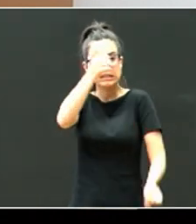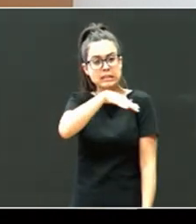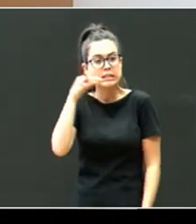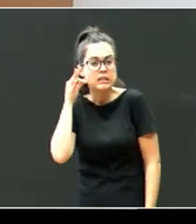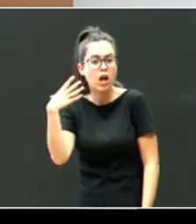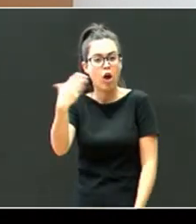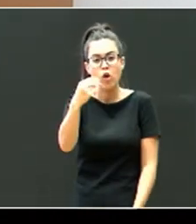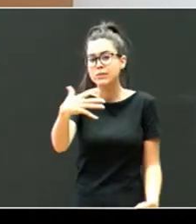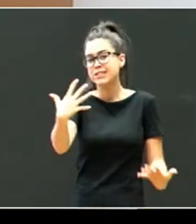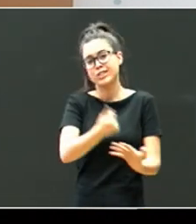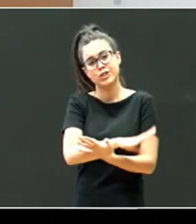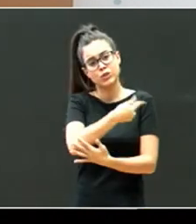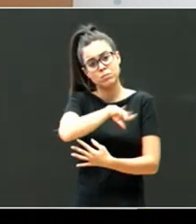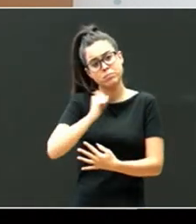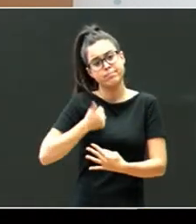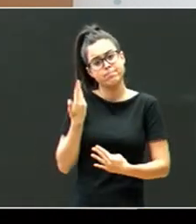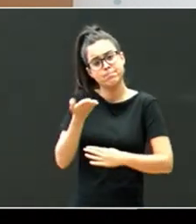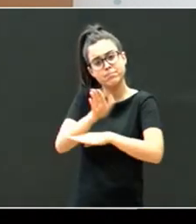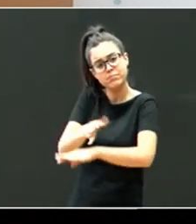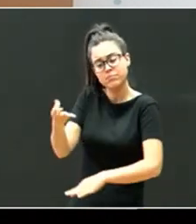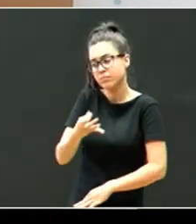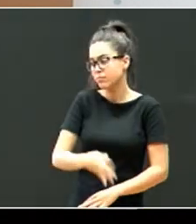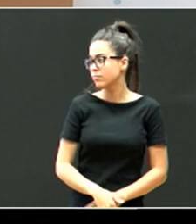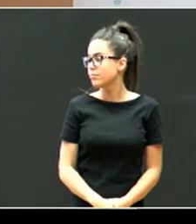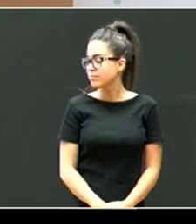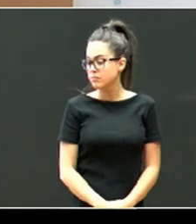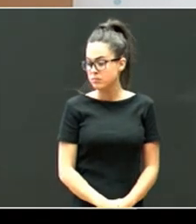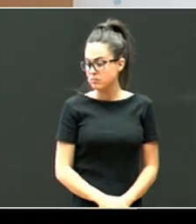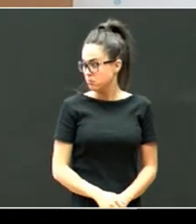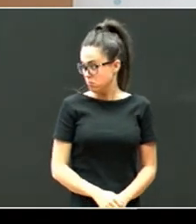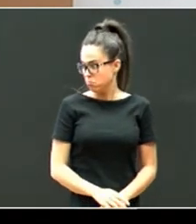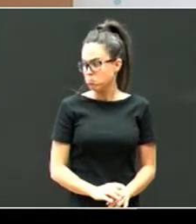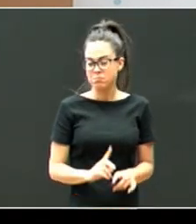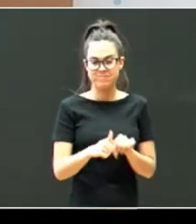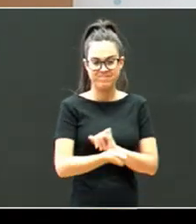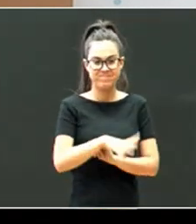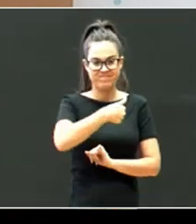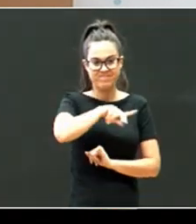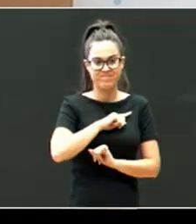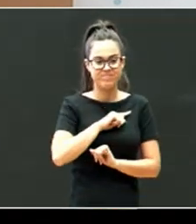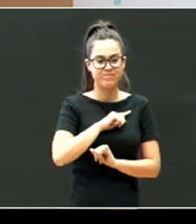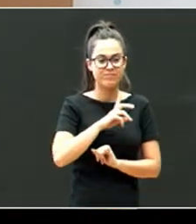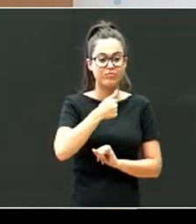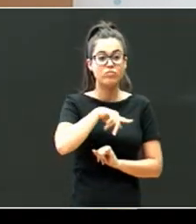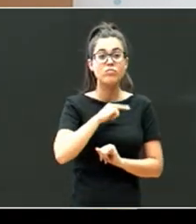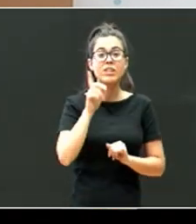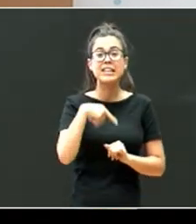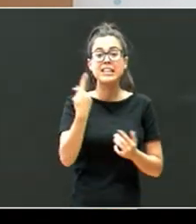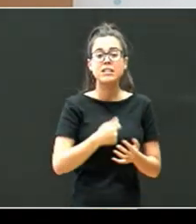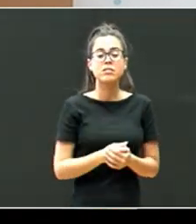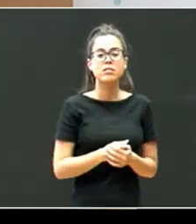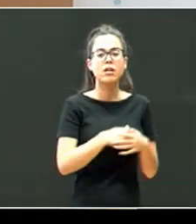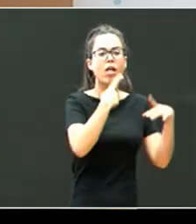gazte guztiei. horien, eta gero, esan biharra dago, ba, berak aipatu dabeen bezala, anistazuna,